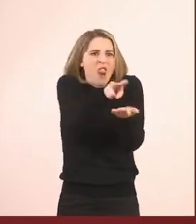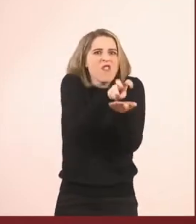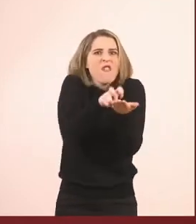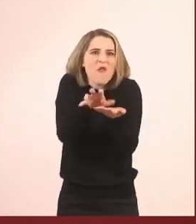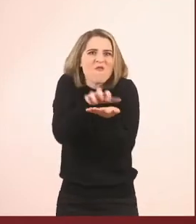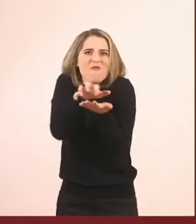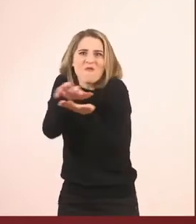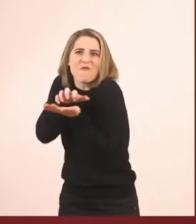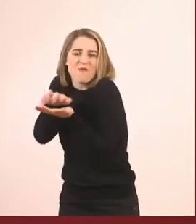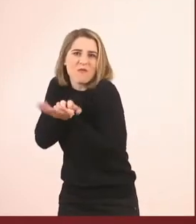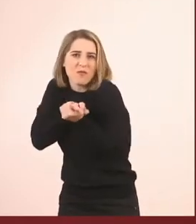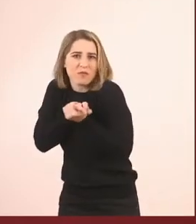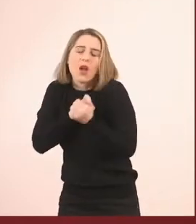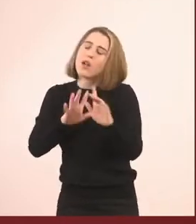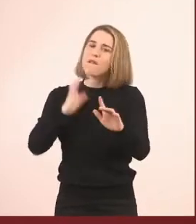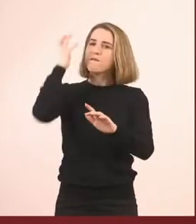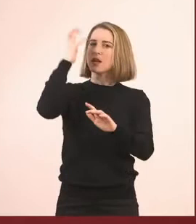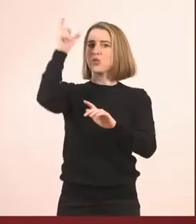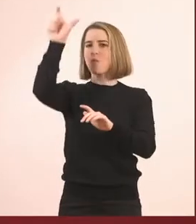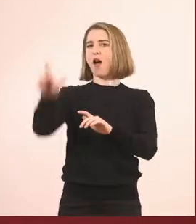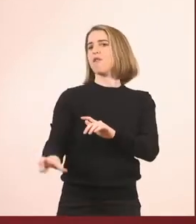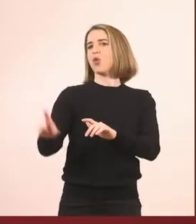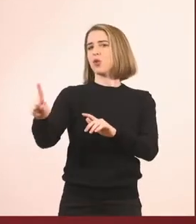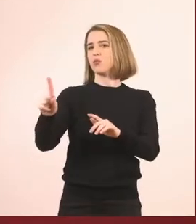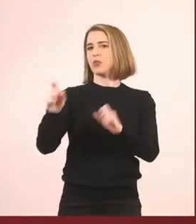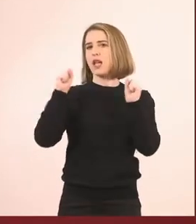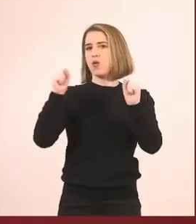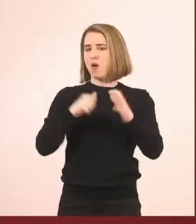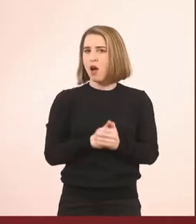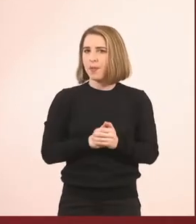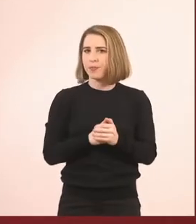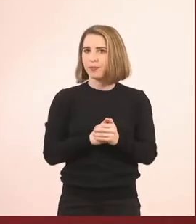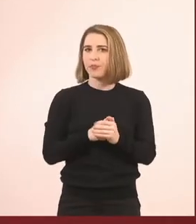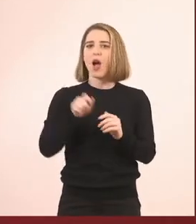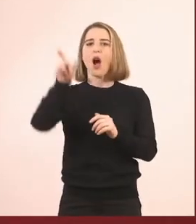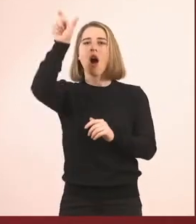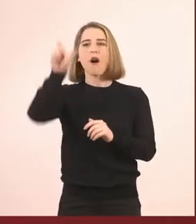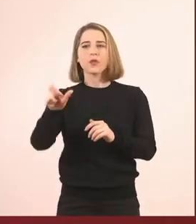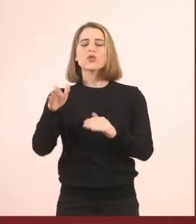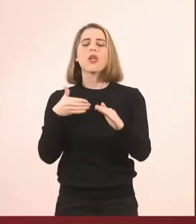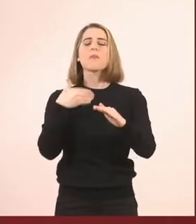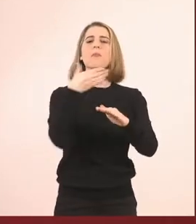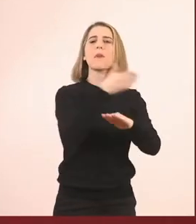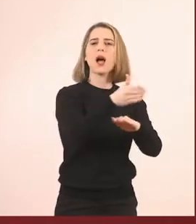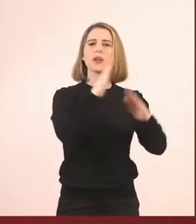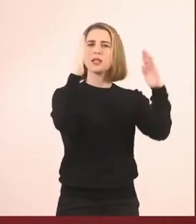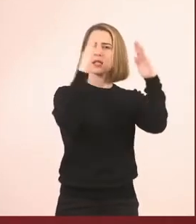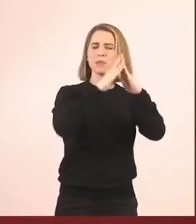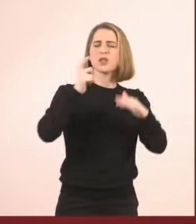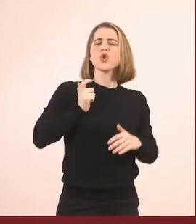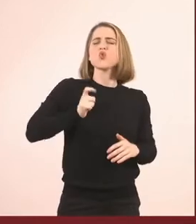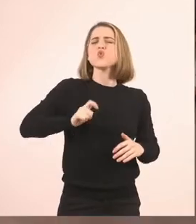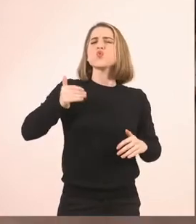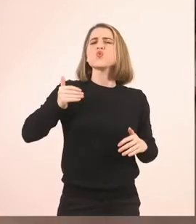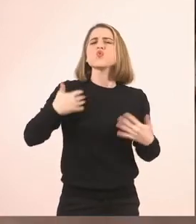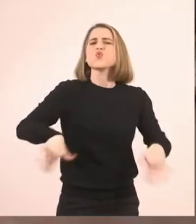αλλά εμείς το λέμε, το φανταζόμαστε. Ότι έχει ένα εργοστάσιο και κάνει αυτές τις ζημιές. Τότε πάει να κοιμηθεί σε ένα σπίτι που είναι μια τεράστια βίλα με πισίνα